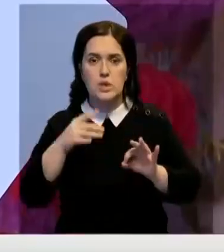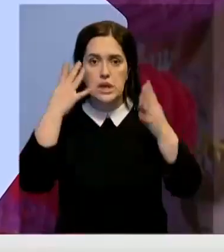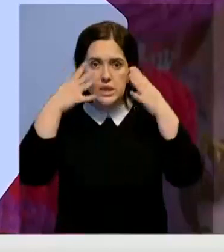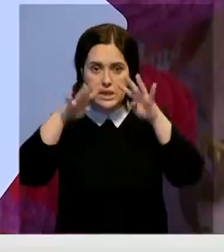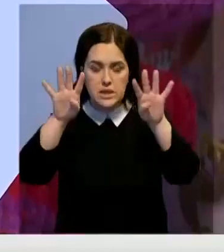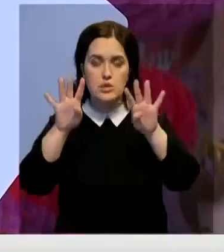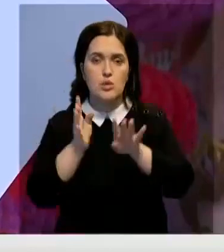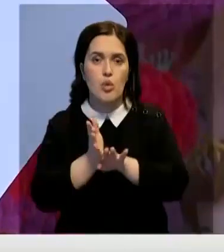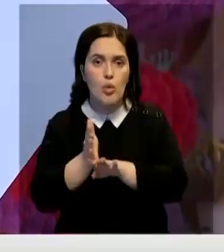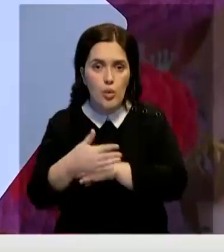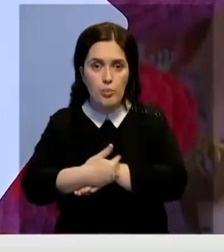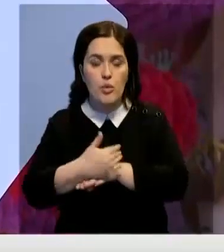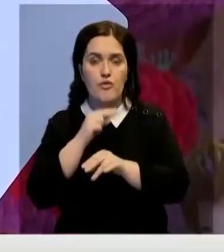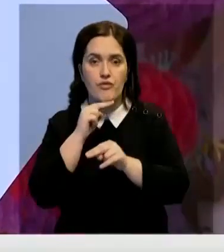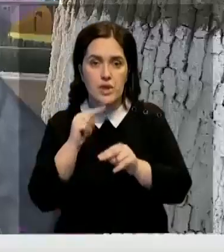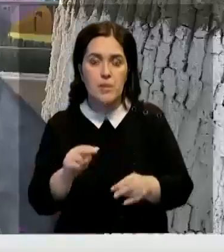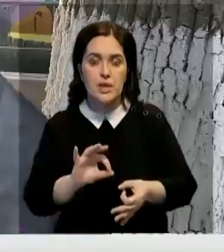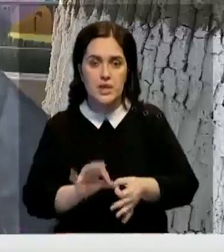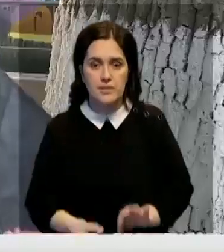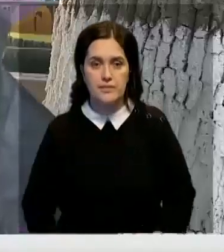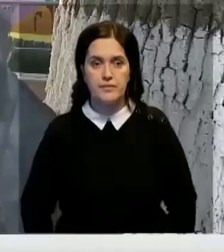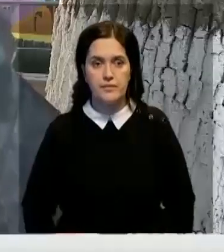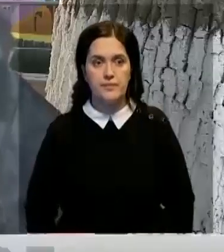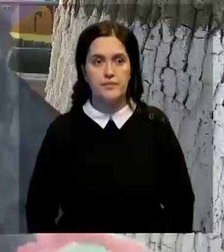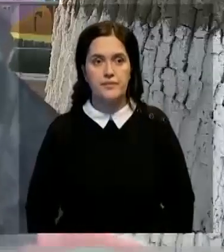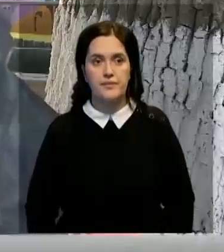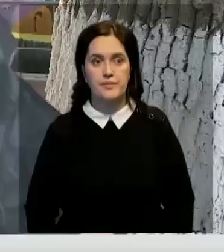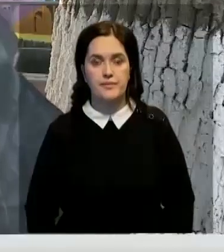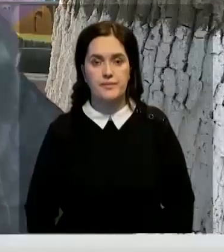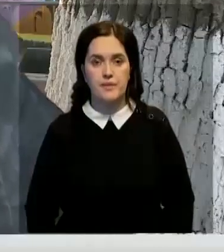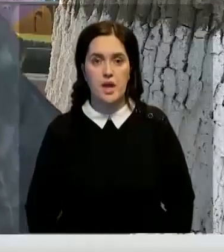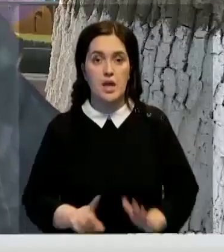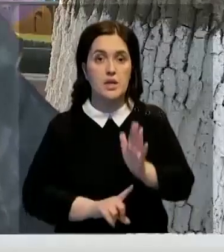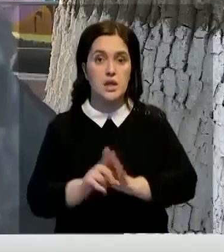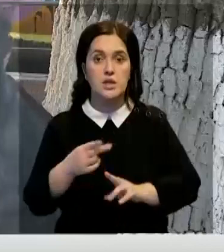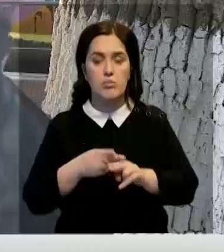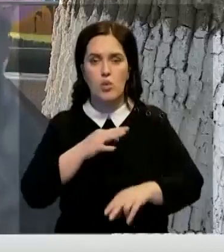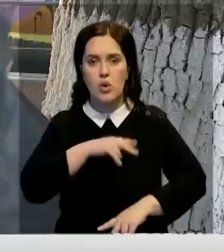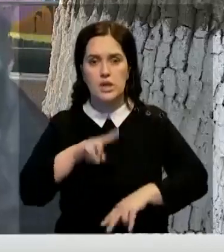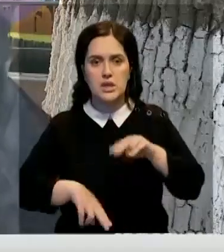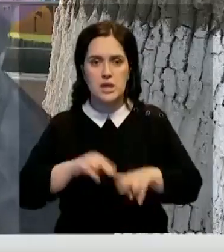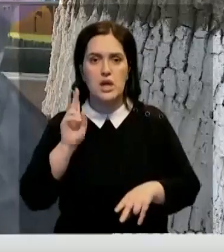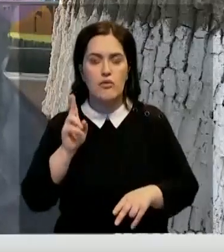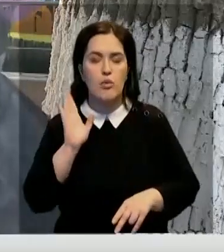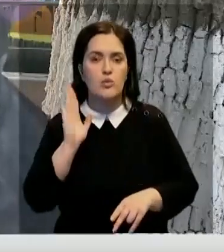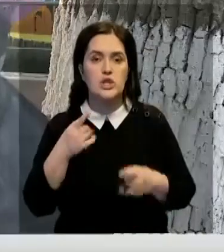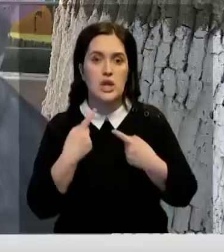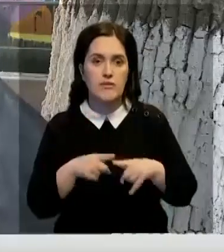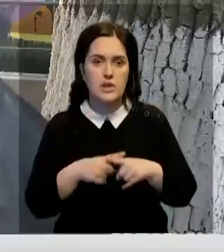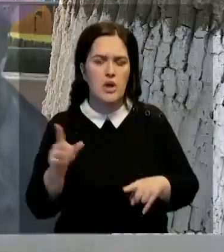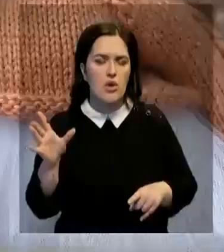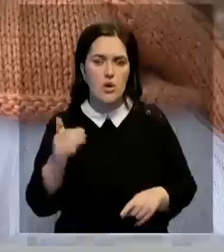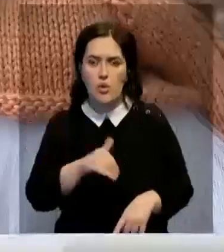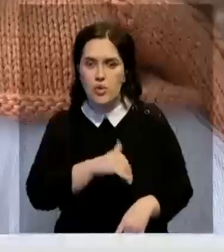до обуви. Особое внимание деталям. Ну и начинаешь вязать, наверное, по настроению выбираешь, кого будешь вязать. А вообще хочется все